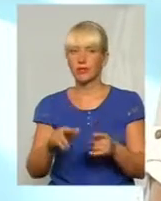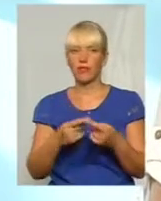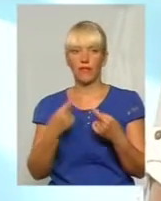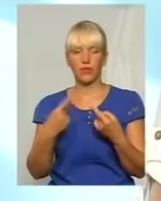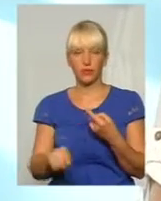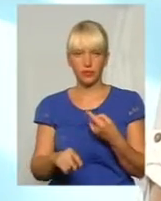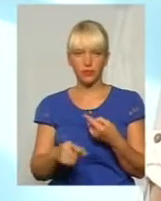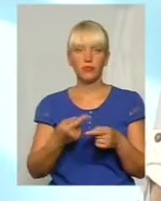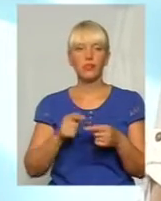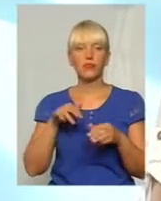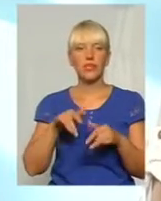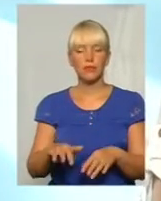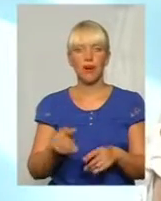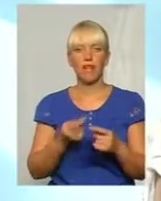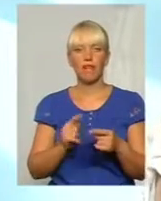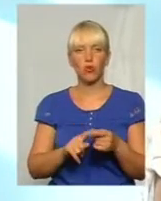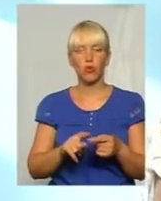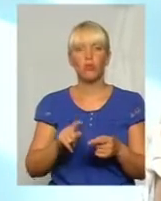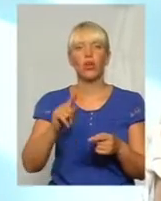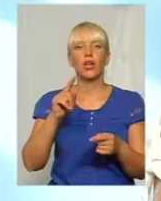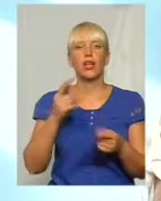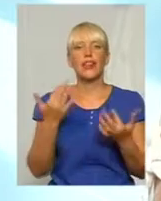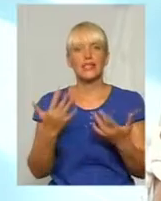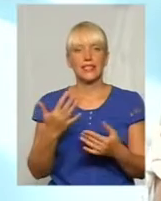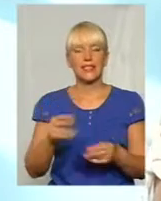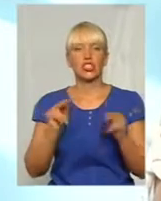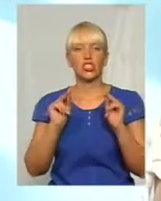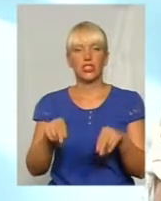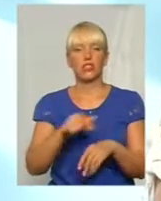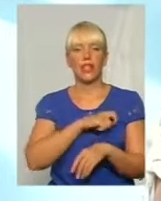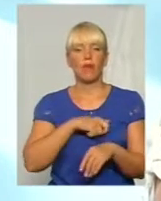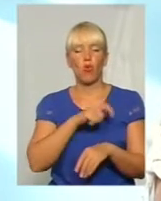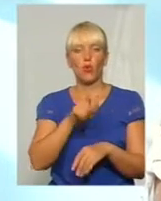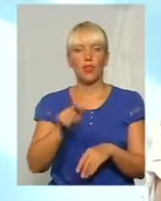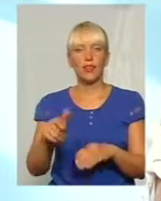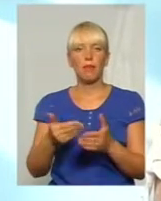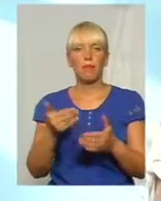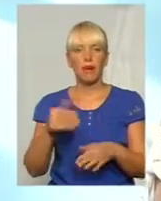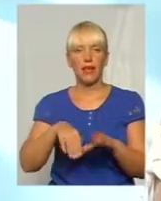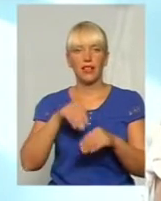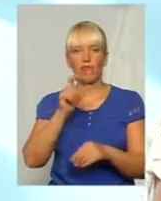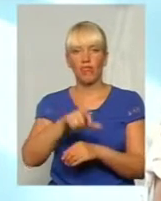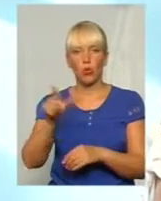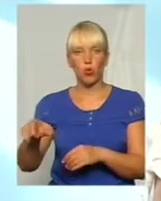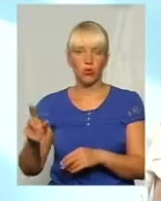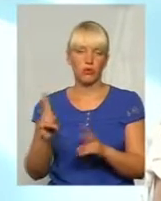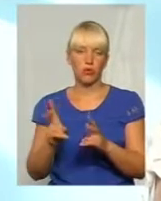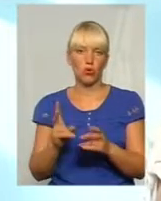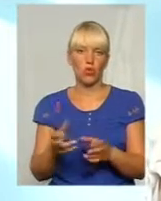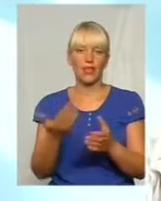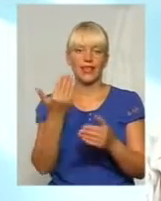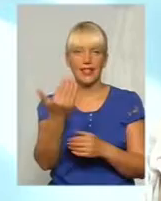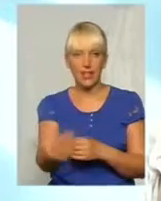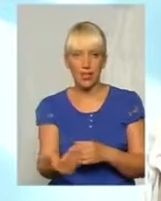опозиційності, а справа все-таки в тому, наскільки чесні депутати перед виборцями, які їх обрали до обласної ради.